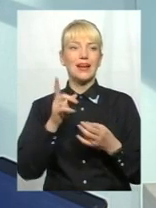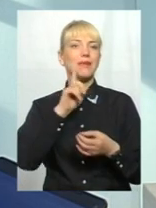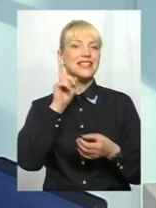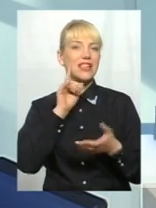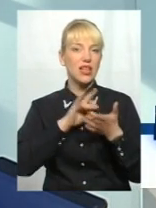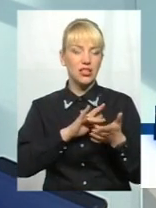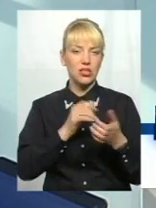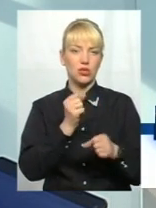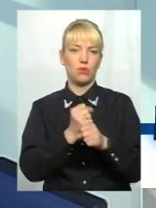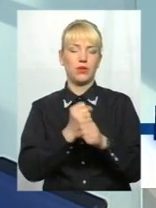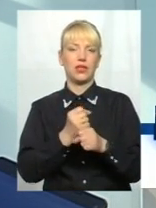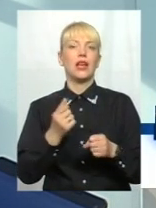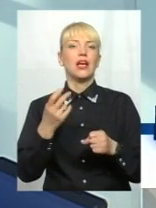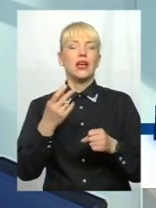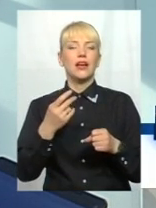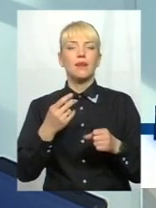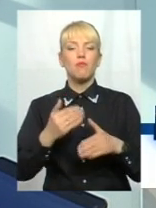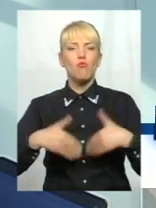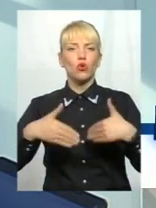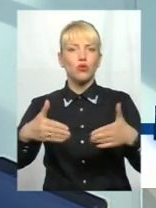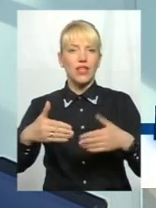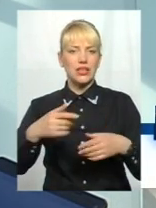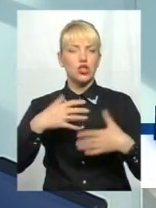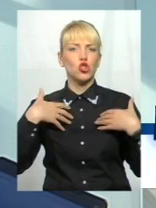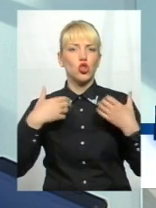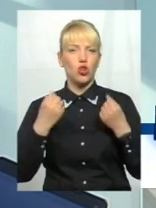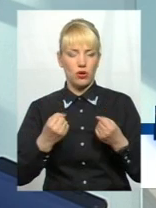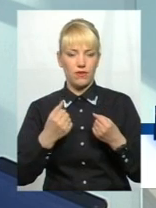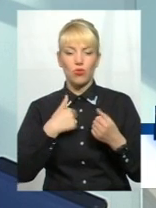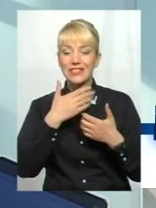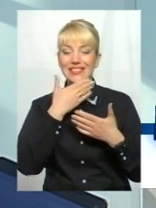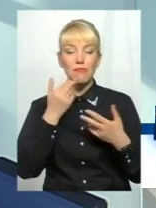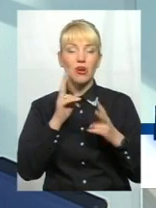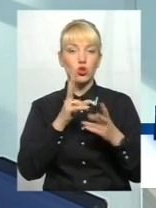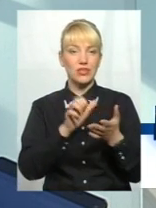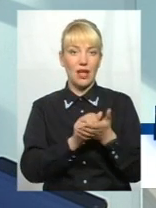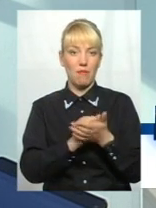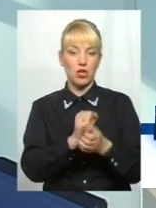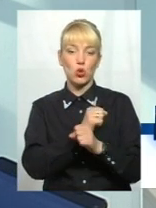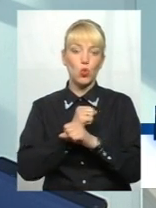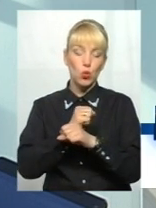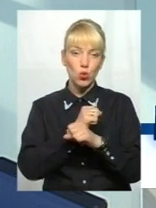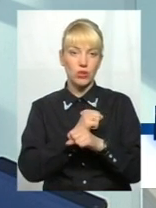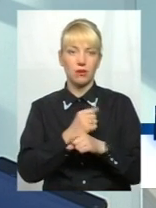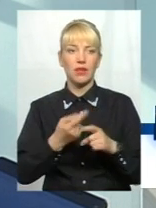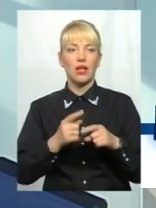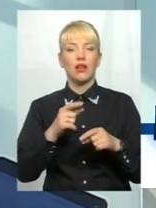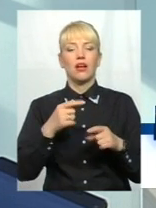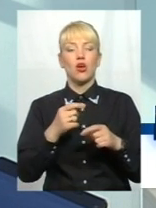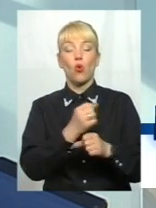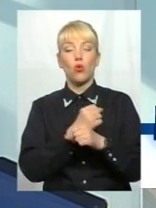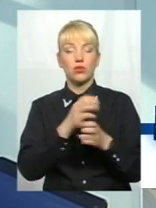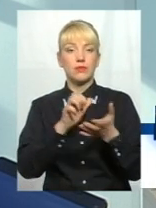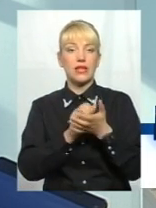оздоровлення просувати. У нас сьогодні органу, який цим займається, немає. У нас сьогодні туризмом і курортами займається департамент в складі Міністерства